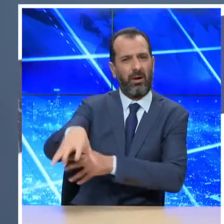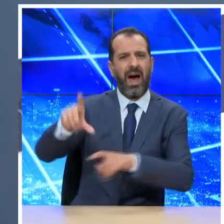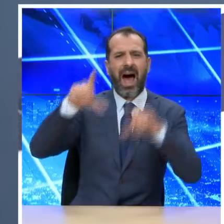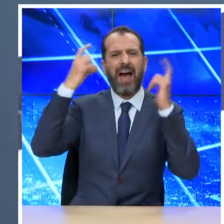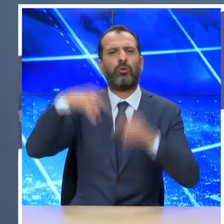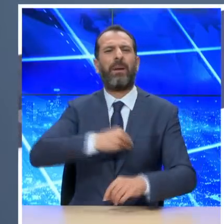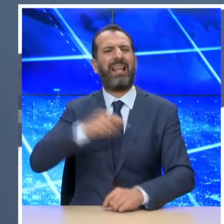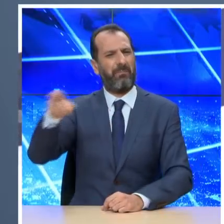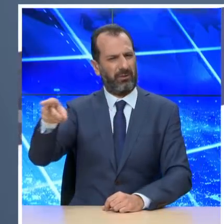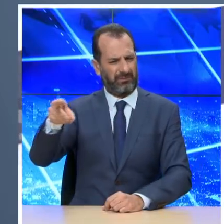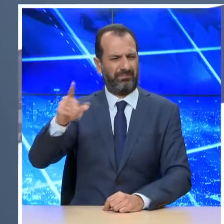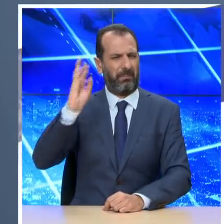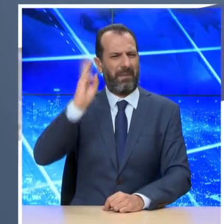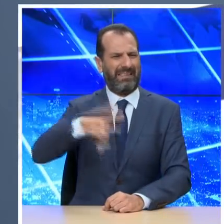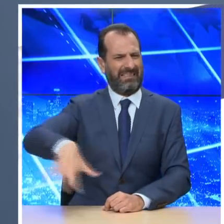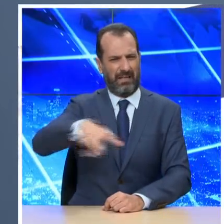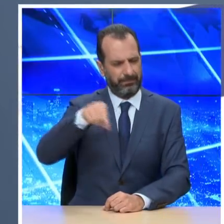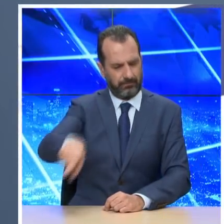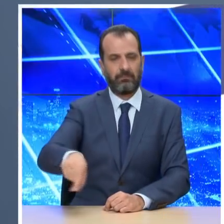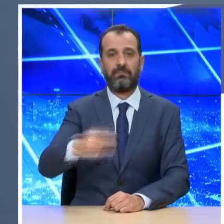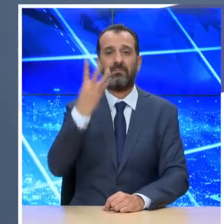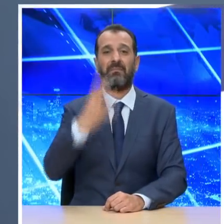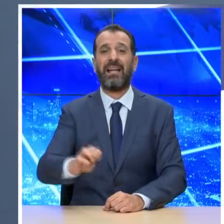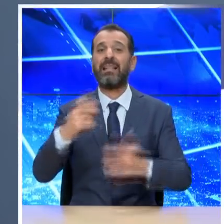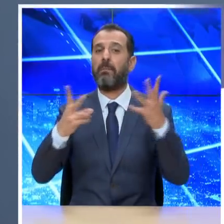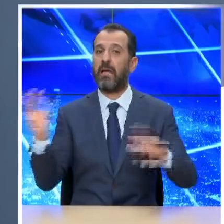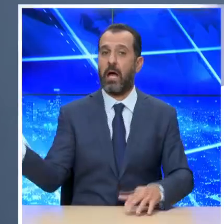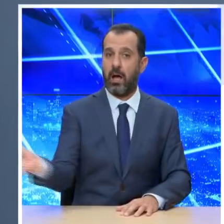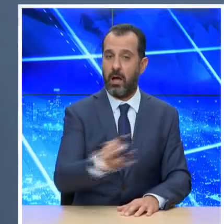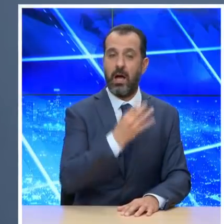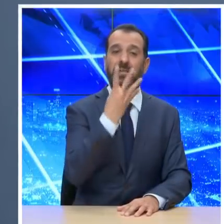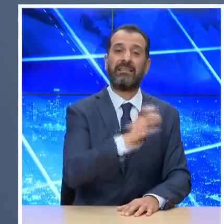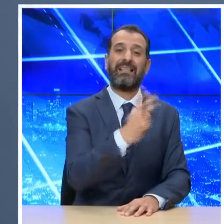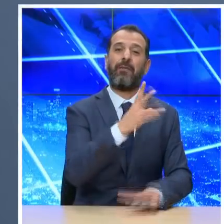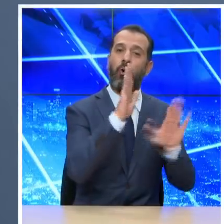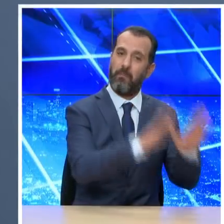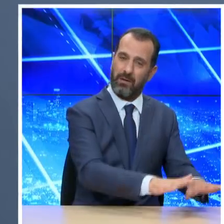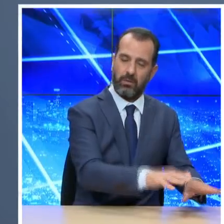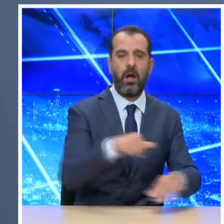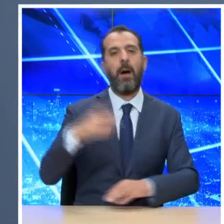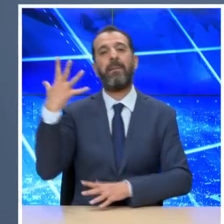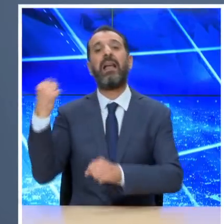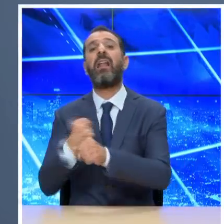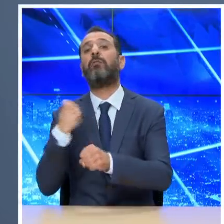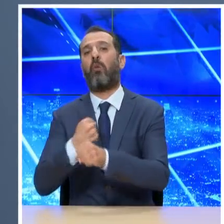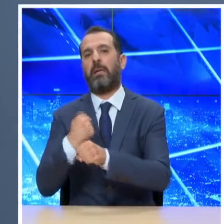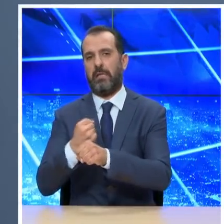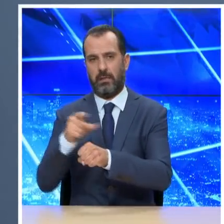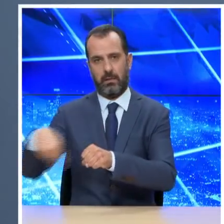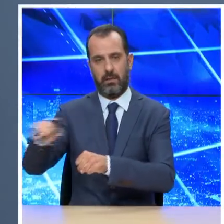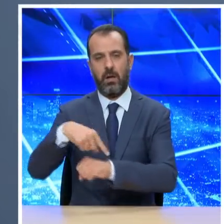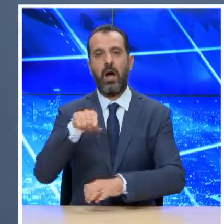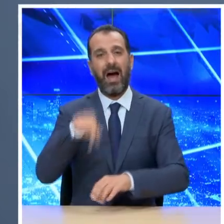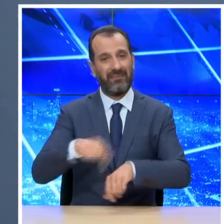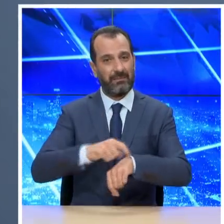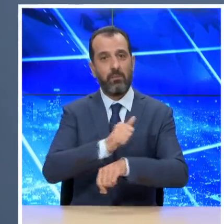Παντελεήμονα όπου έχουν εντοπιστεί 47 κρούσματα 42 διαμένοντες και 5 εργαζόμενοι ότι αυτή τη στιγμή στη μονάδα παραμένουν μόνο